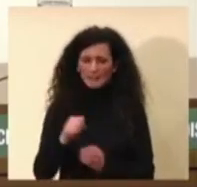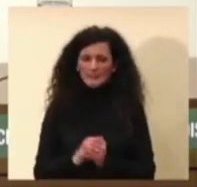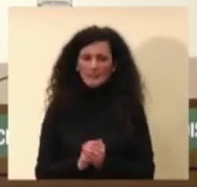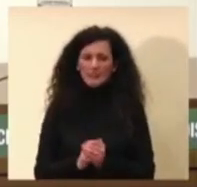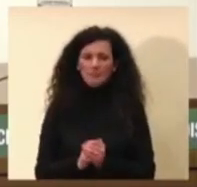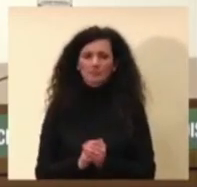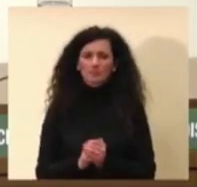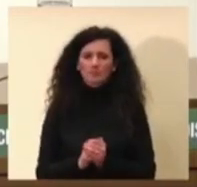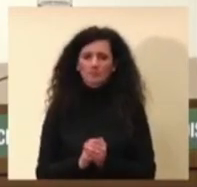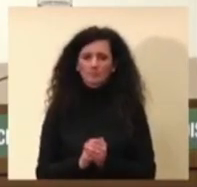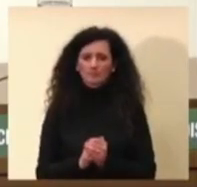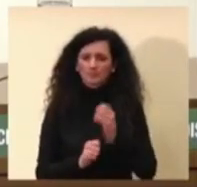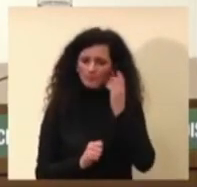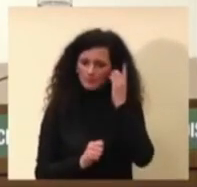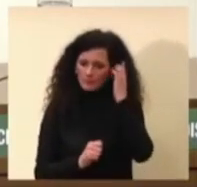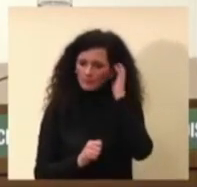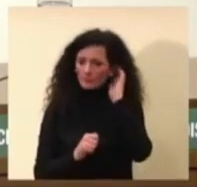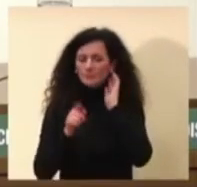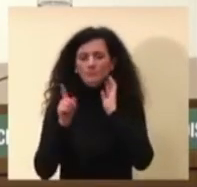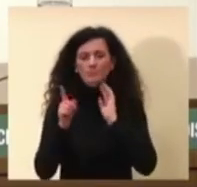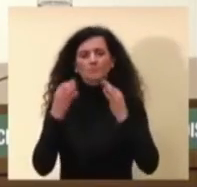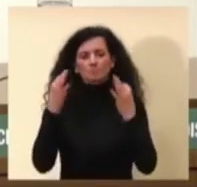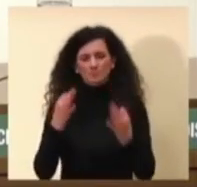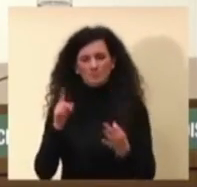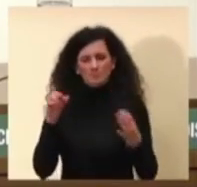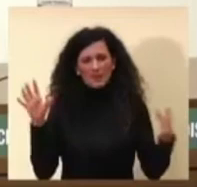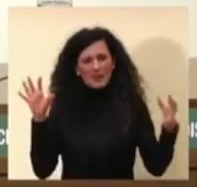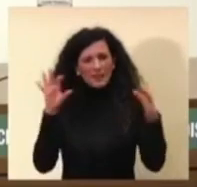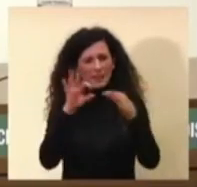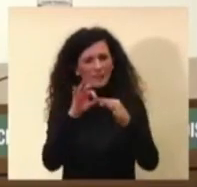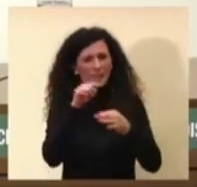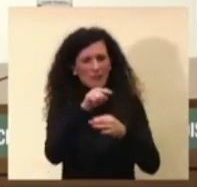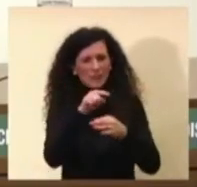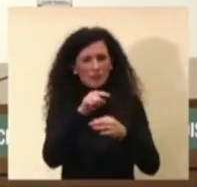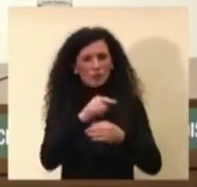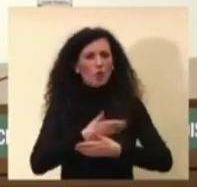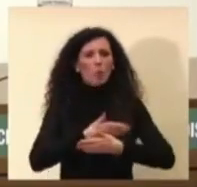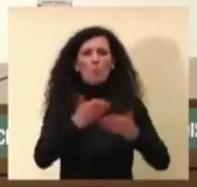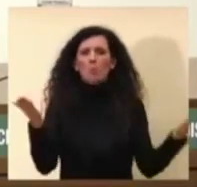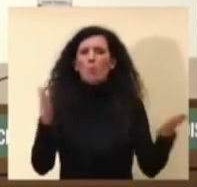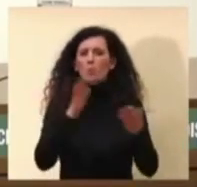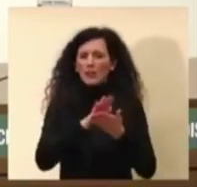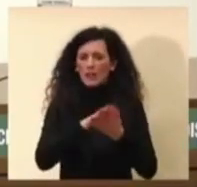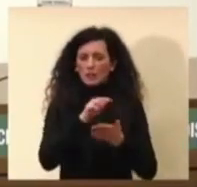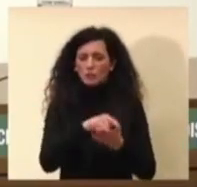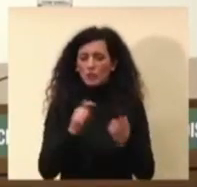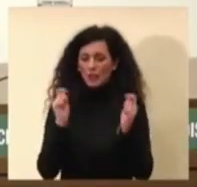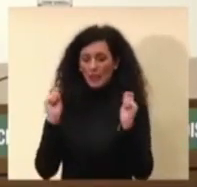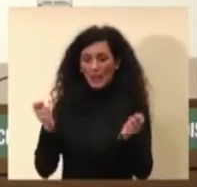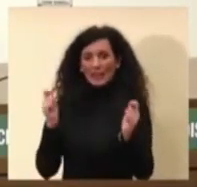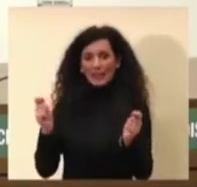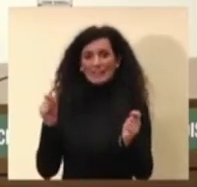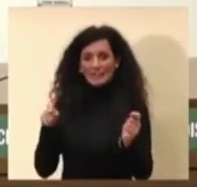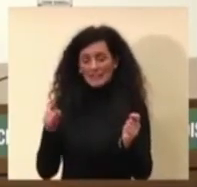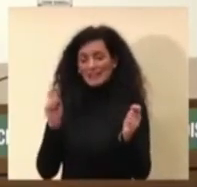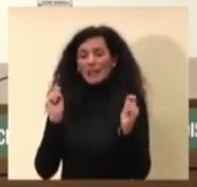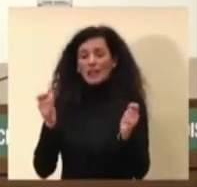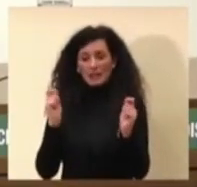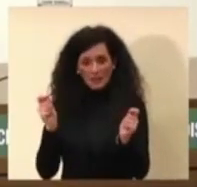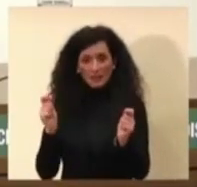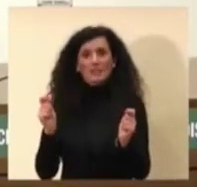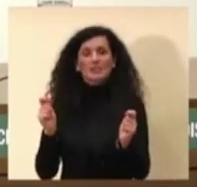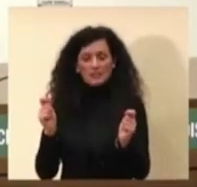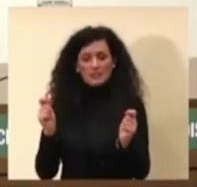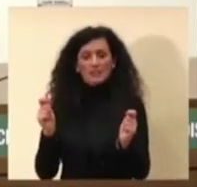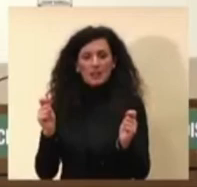pubblicazione a cui lei fa riferimento su una rivista decisamente prestigiosa come il